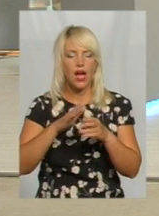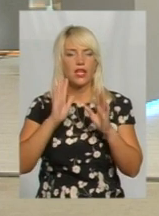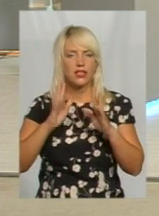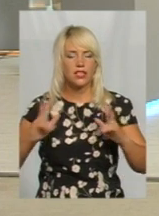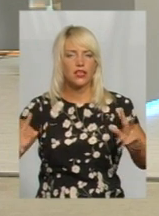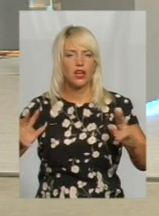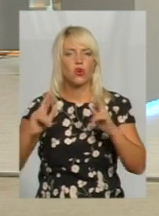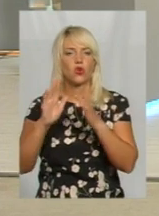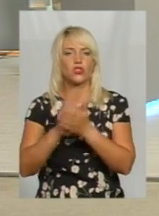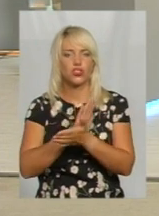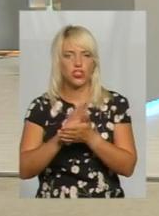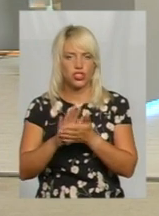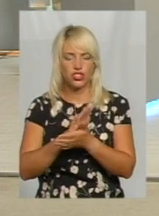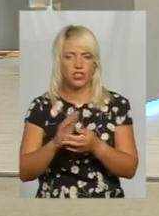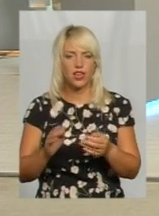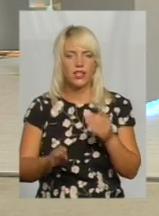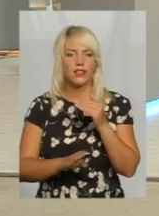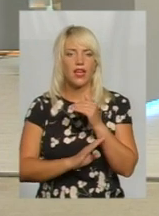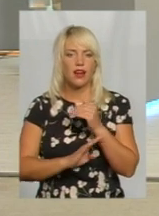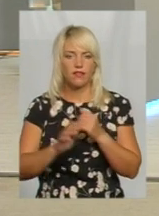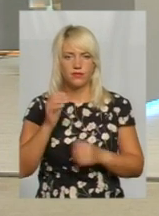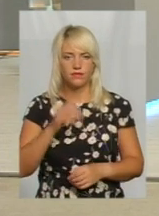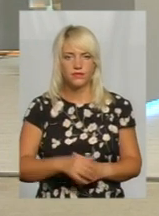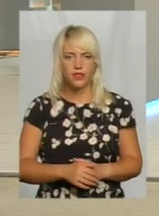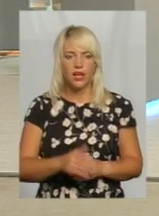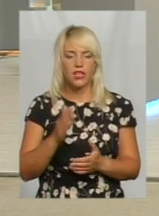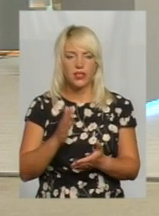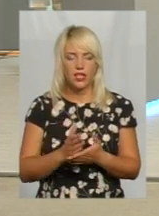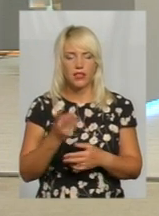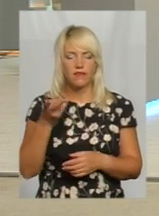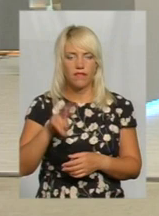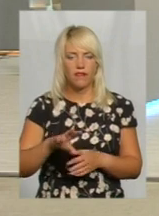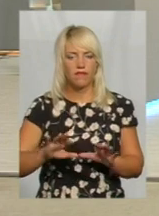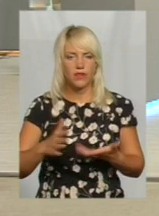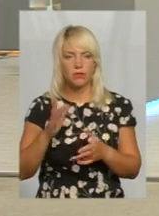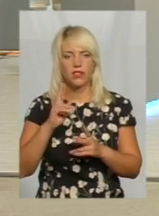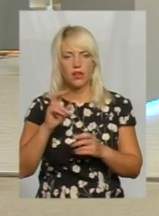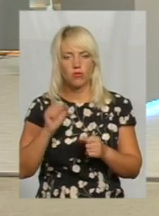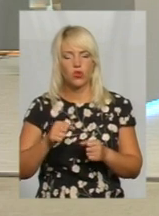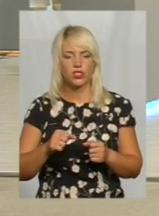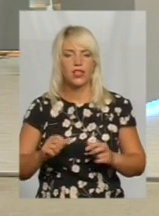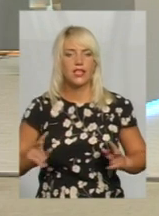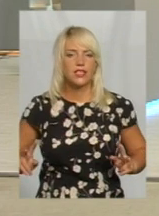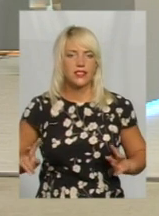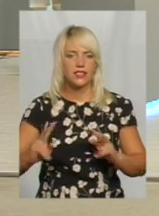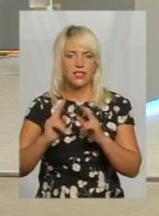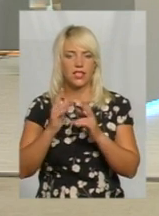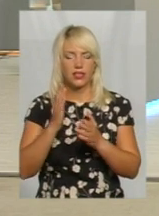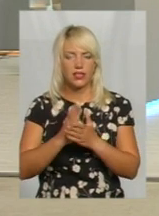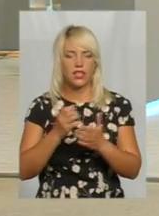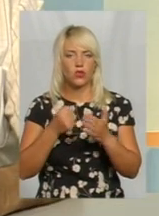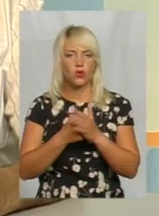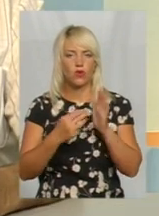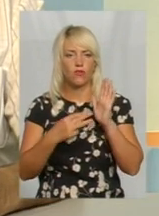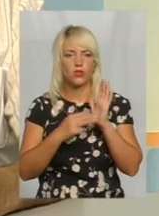Чи є вже визначені ті, що повністю треба Є два випадки, як можна зрізати. Є можливість вирізати до